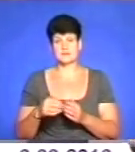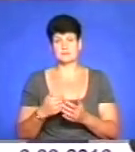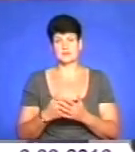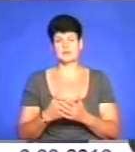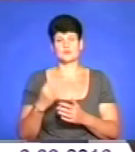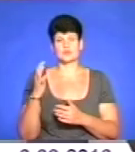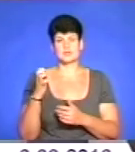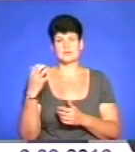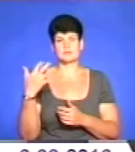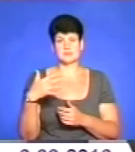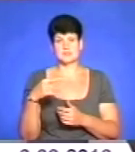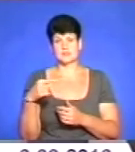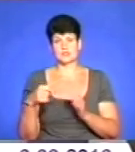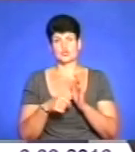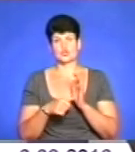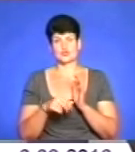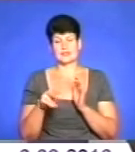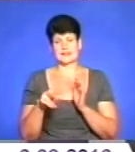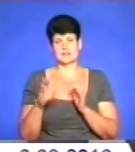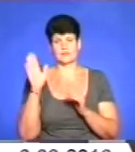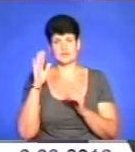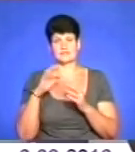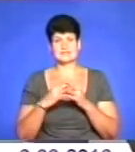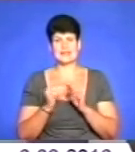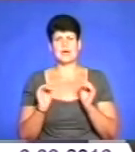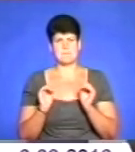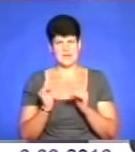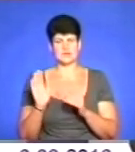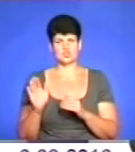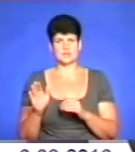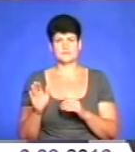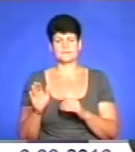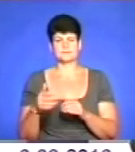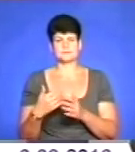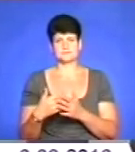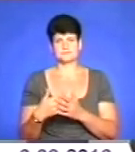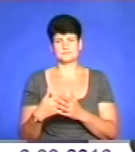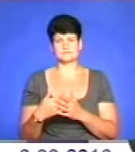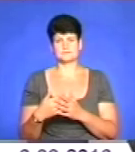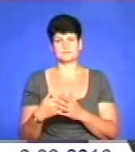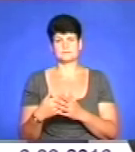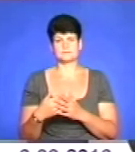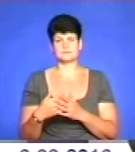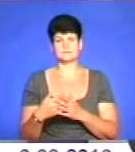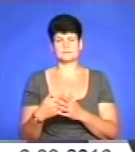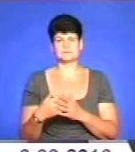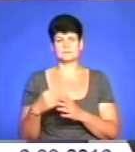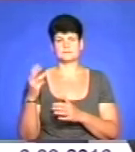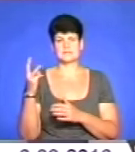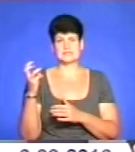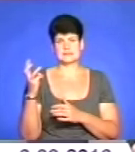450 до 600 літрів води. В селах менше, там десь приблизно, але ж не менше 350